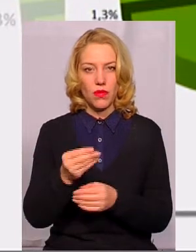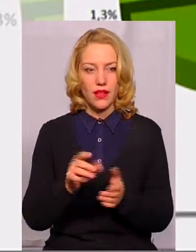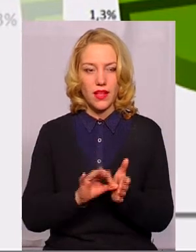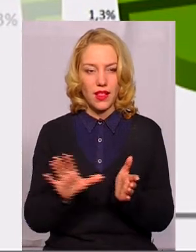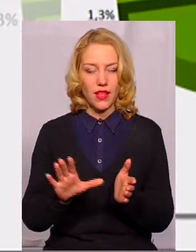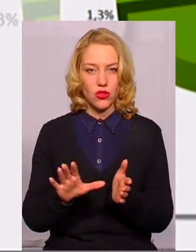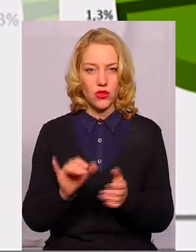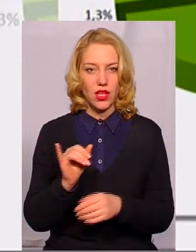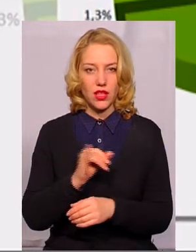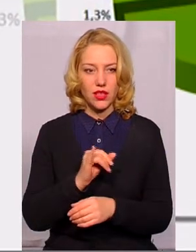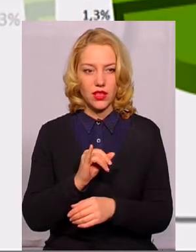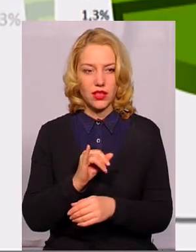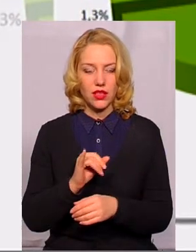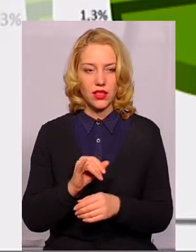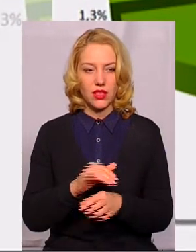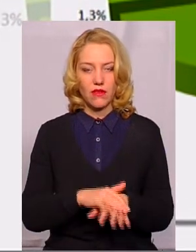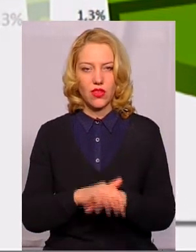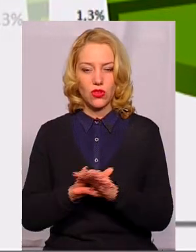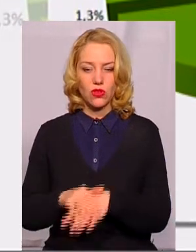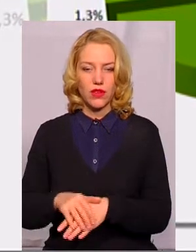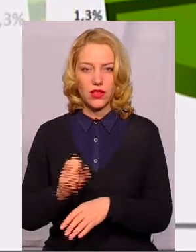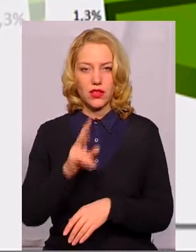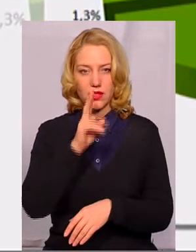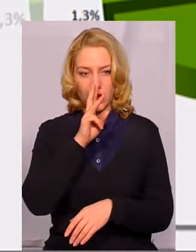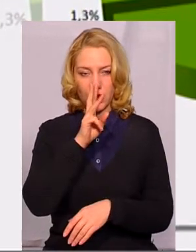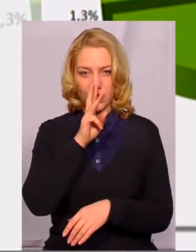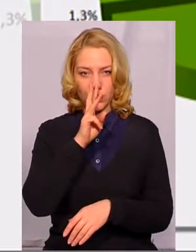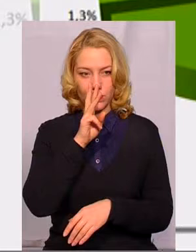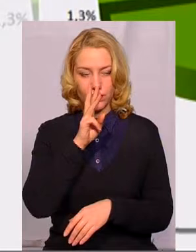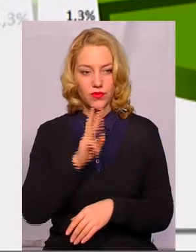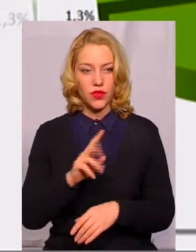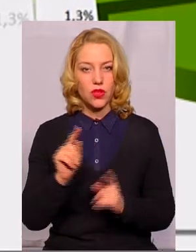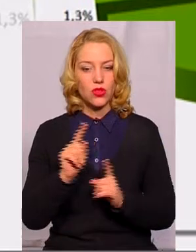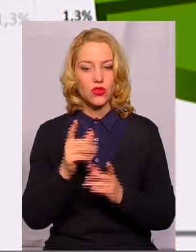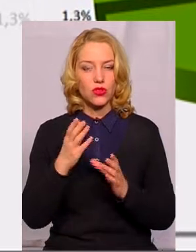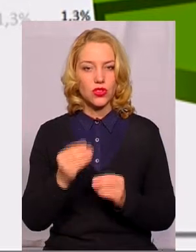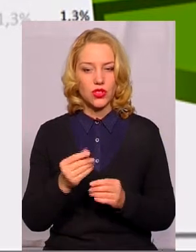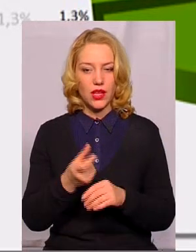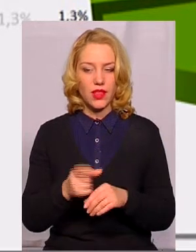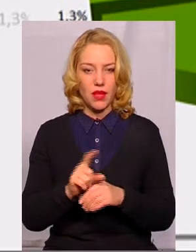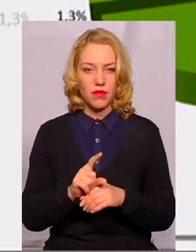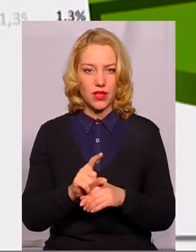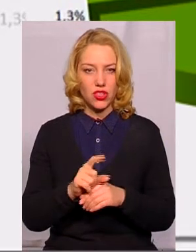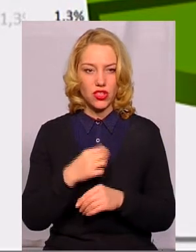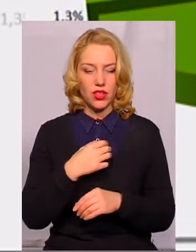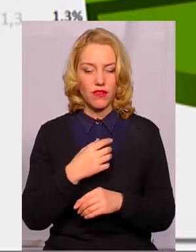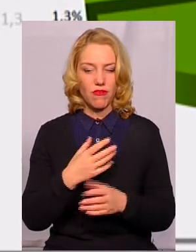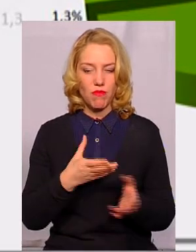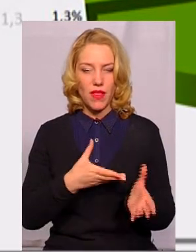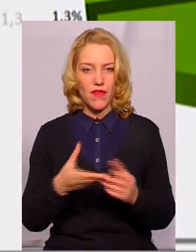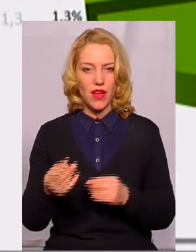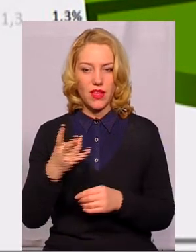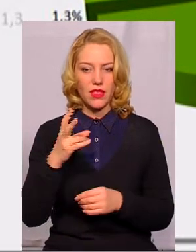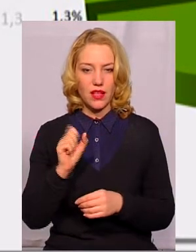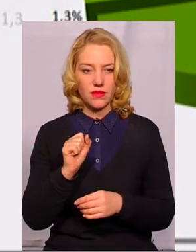електроенергії і відрахування на заробітню плату. Що ще найбільш критично впливає